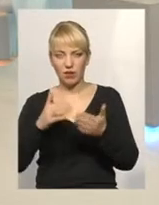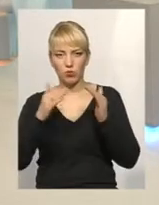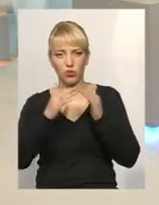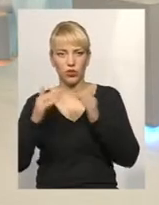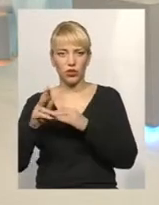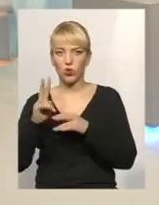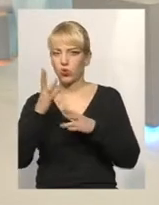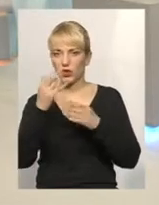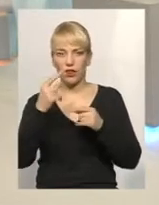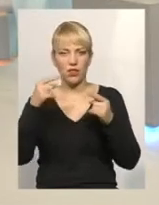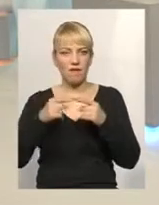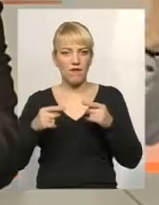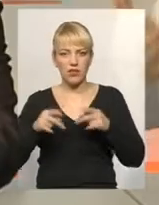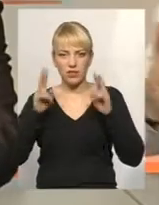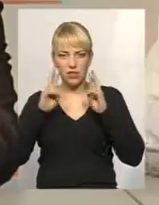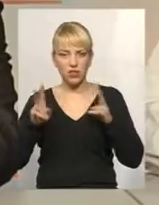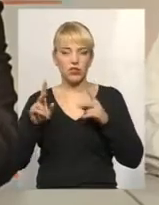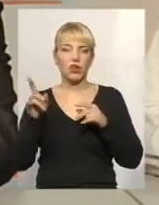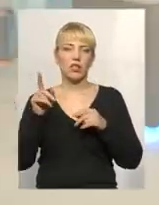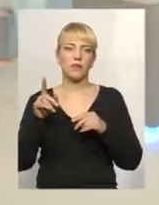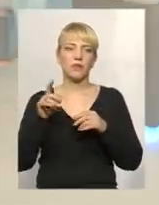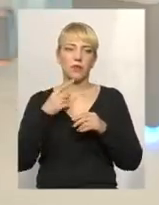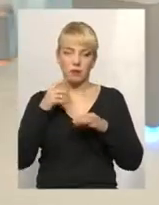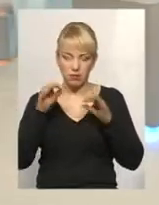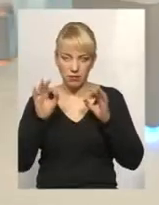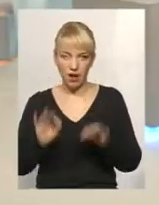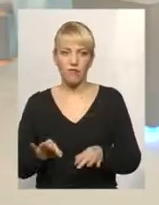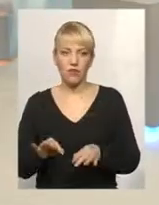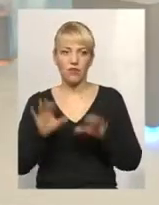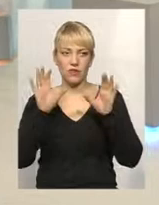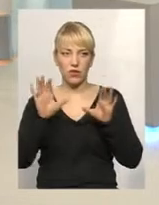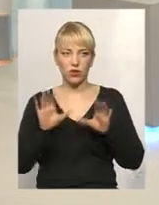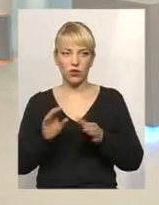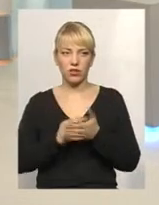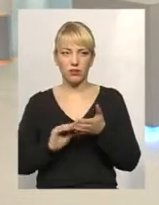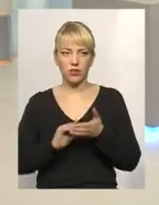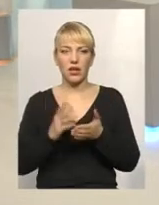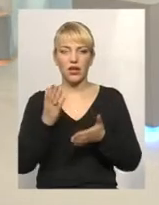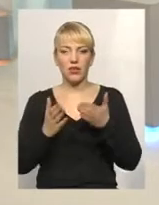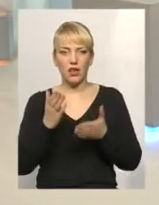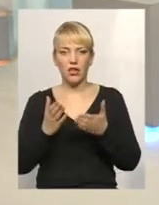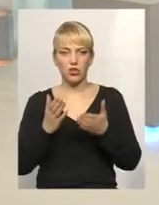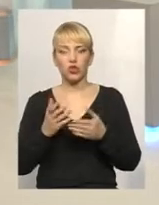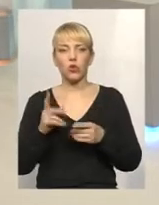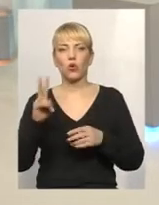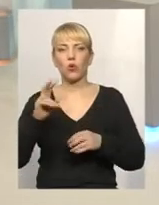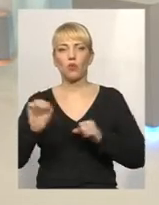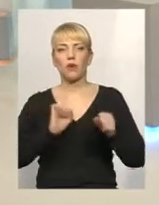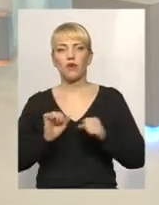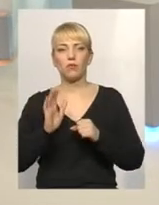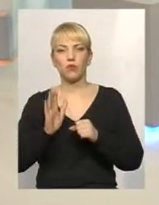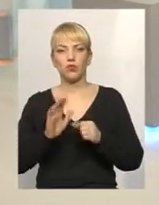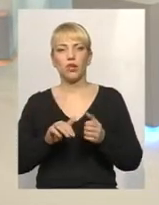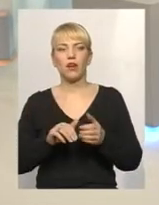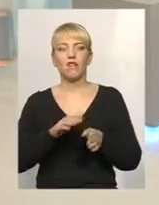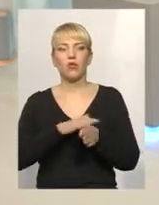визначилися так з управителем, і їм будуть один… Правильно. Законні передбачення. Якщо функції управителя в більшості випадків виконують ті